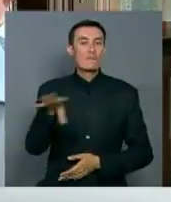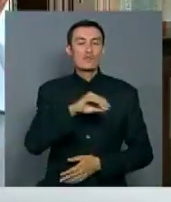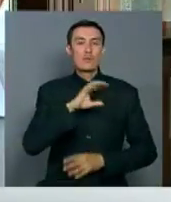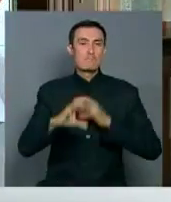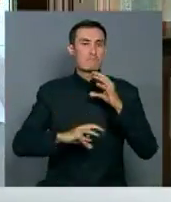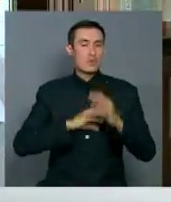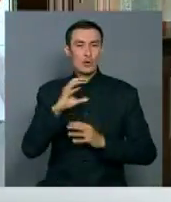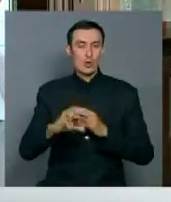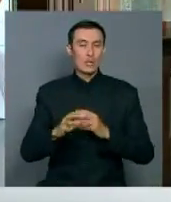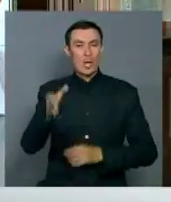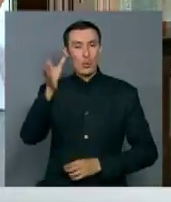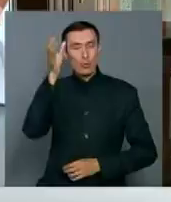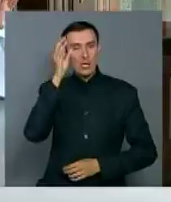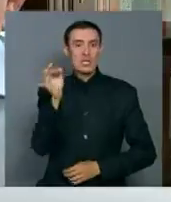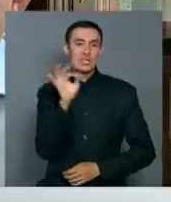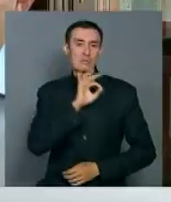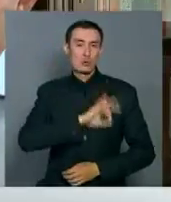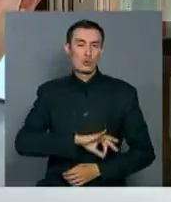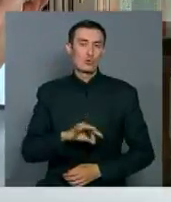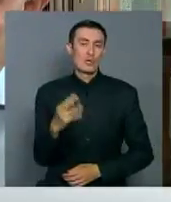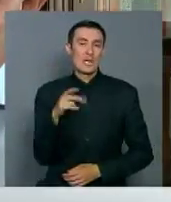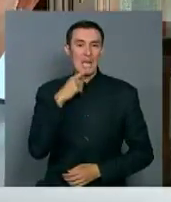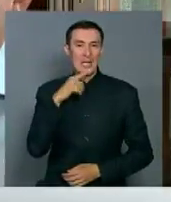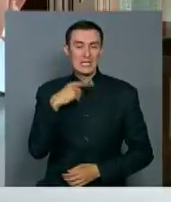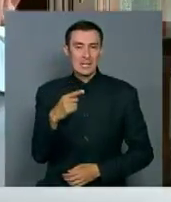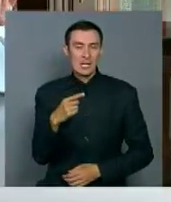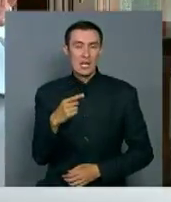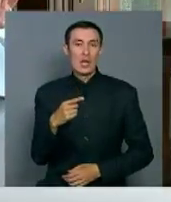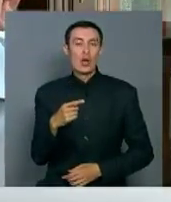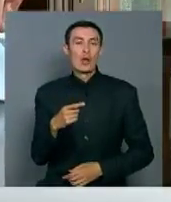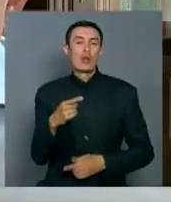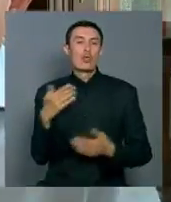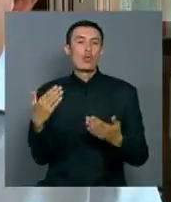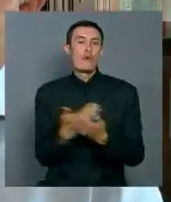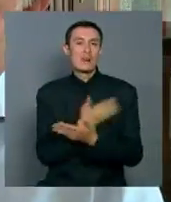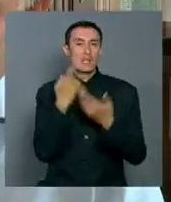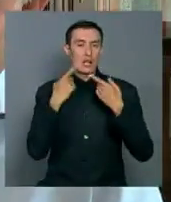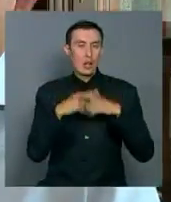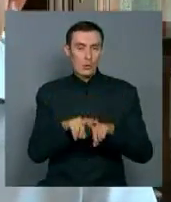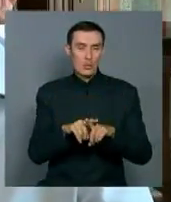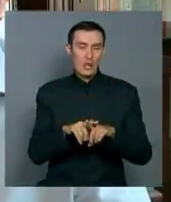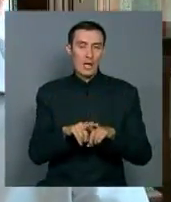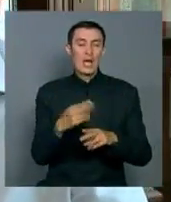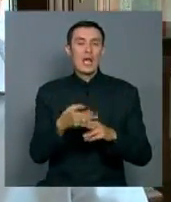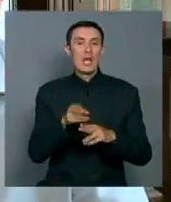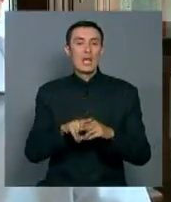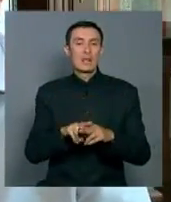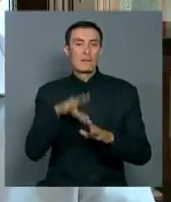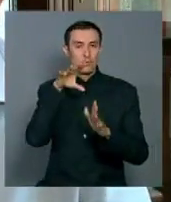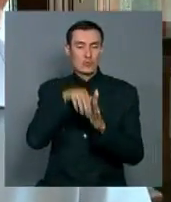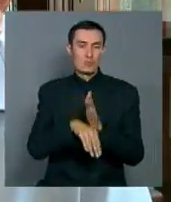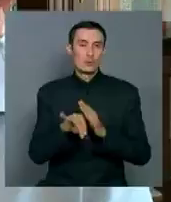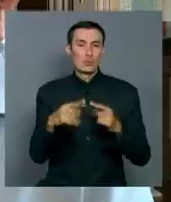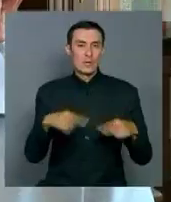международные науки. Это язык нанотехнологий, это язык биотехнологий.